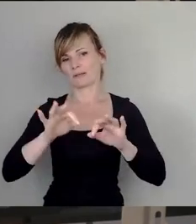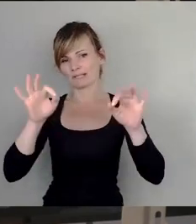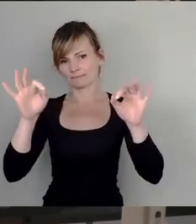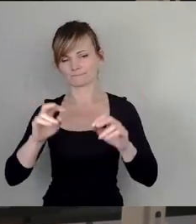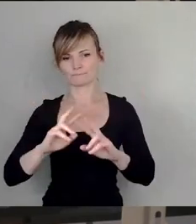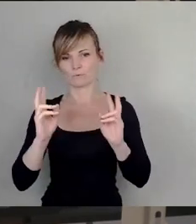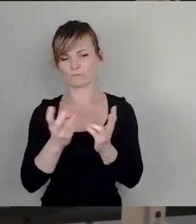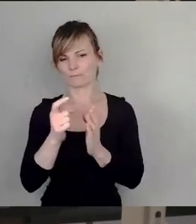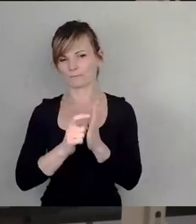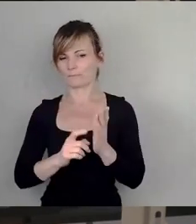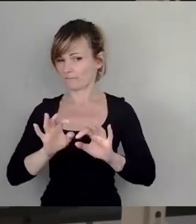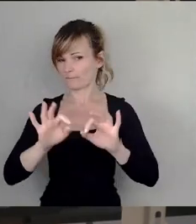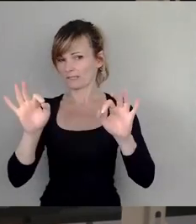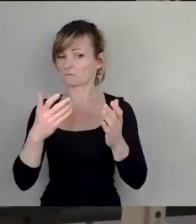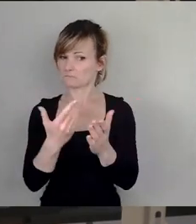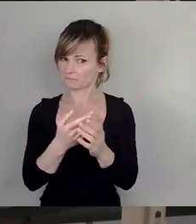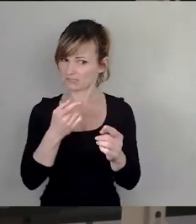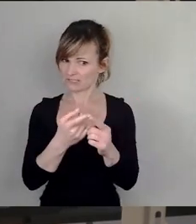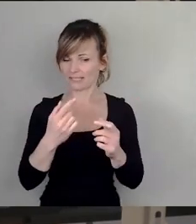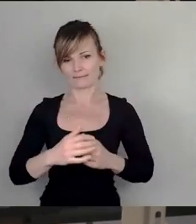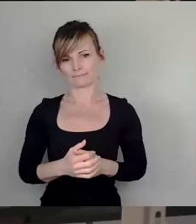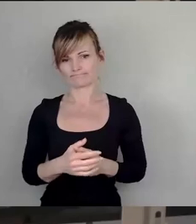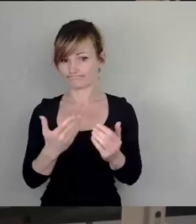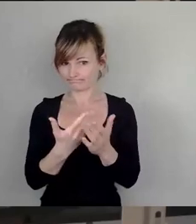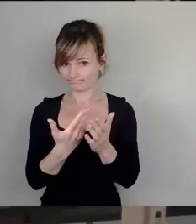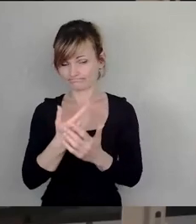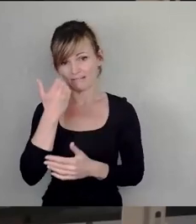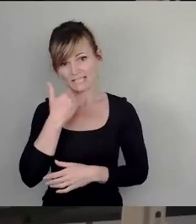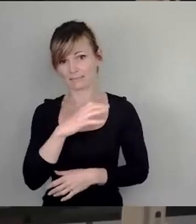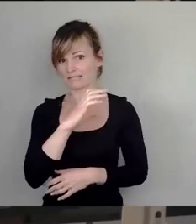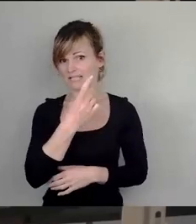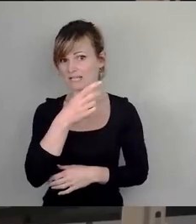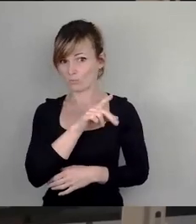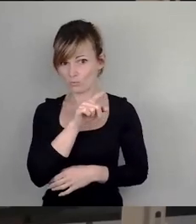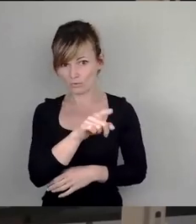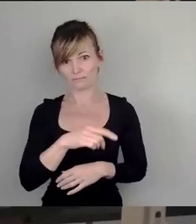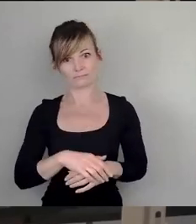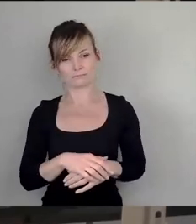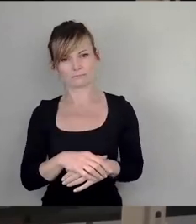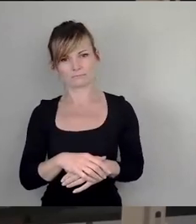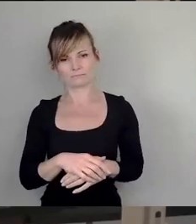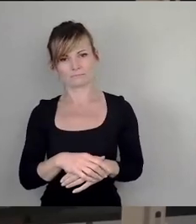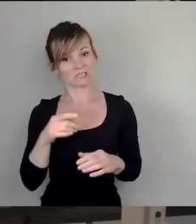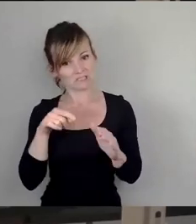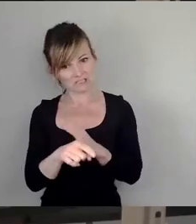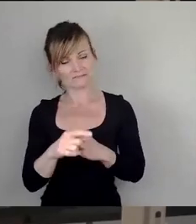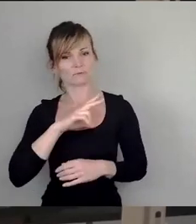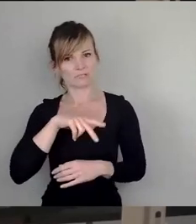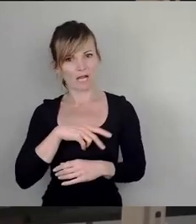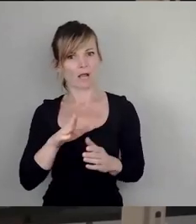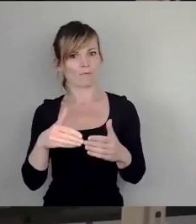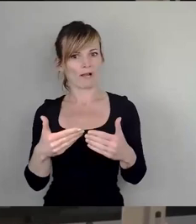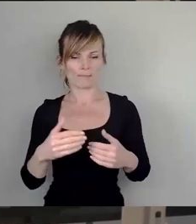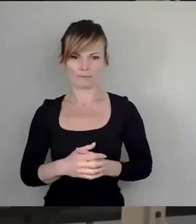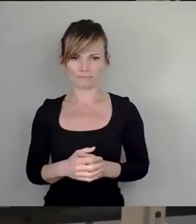sollen. Das, liebe CDU, ist eine zutiefst soziale Aufgabe. Und deshalb